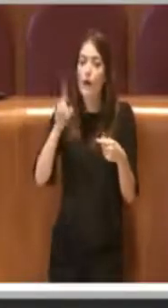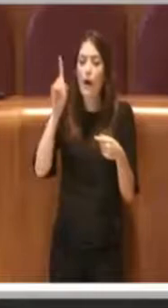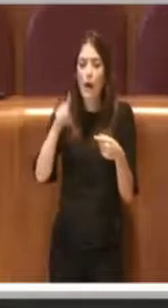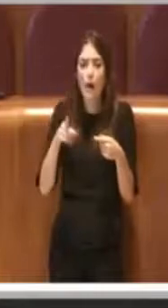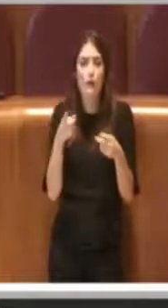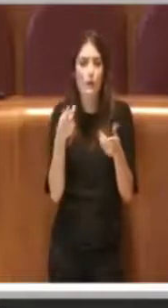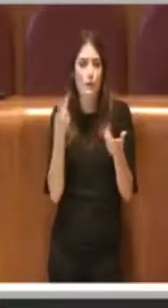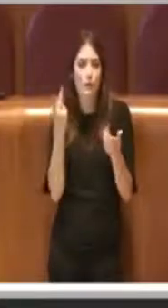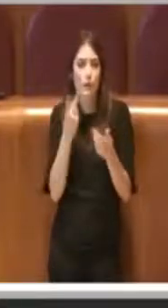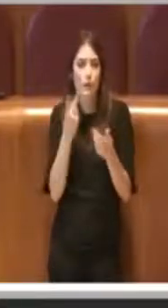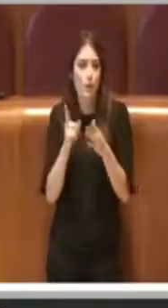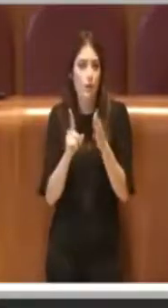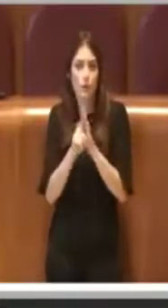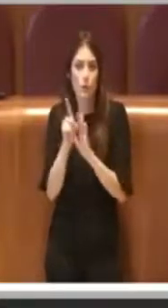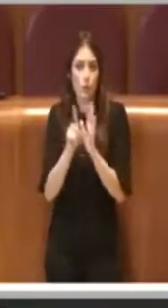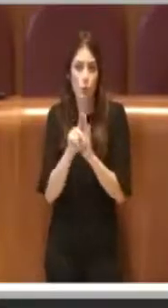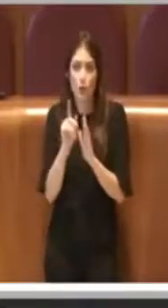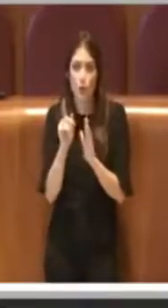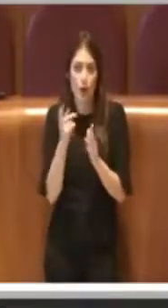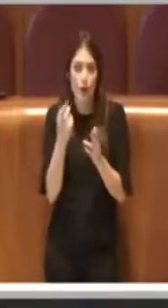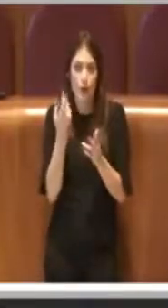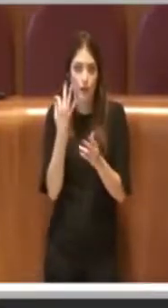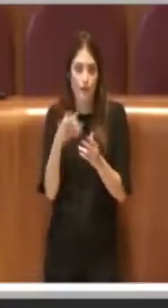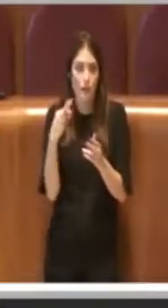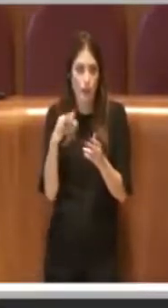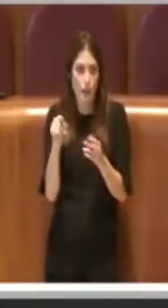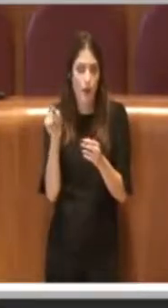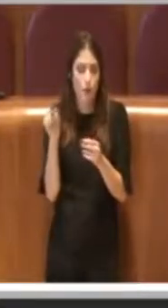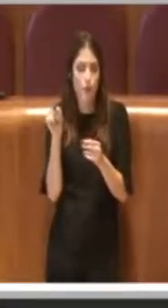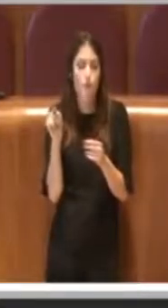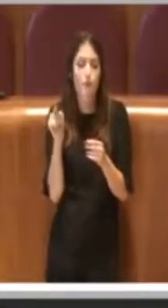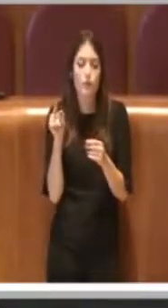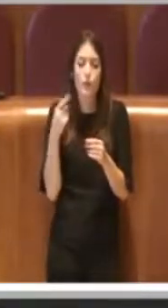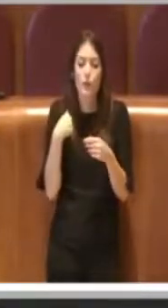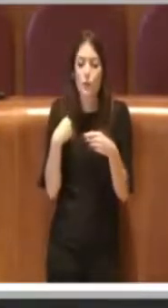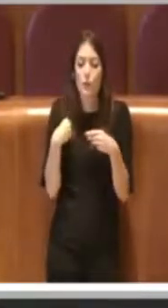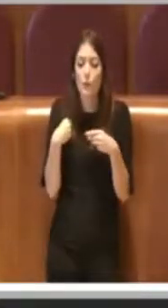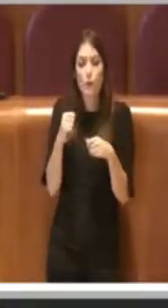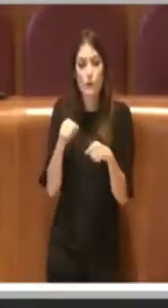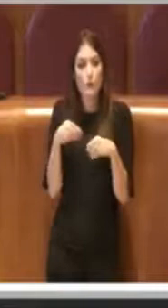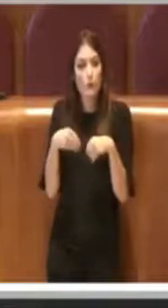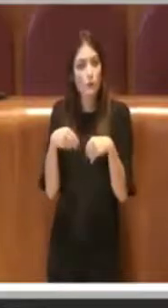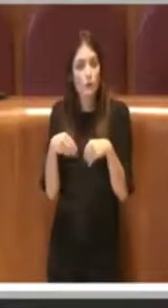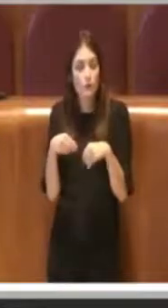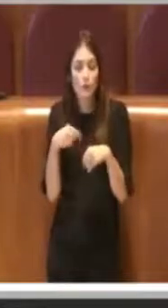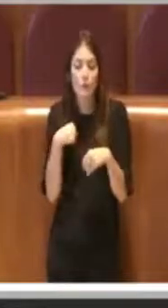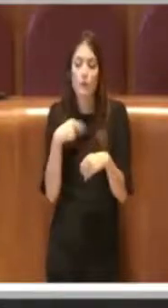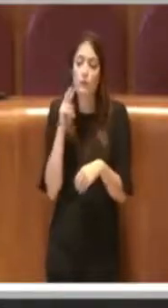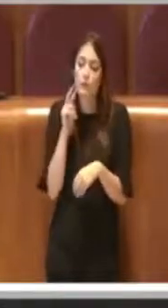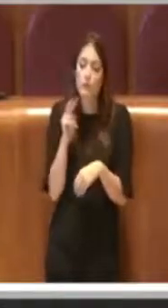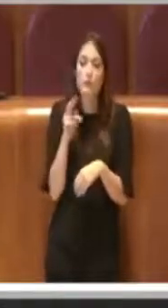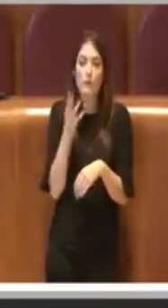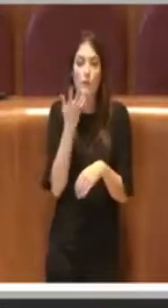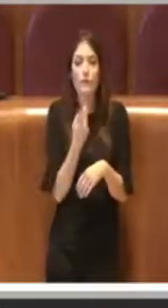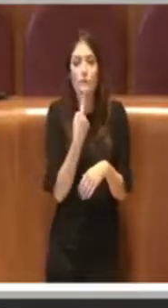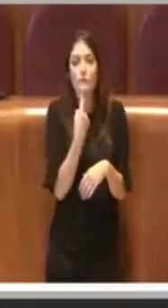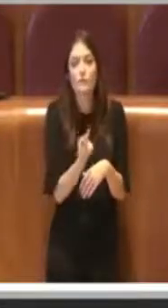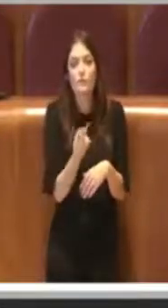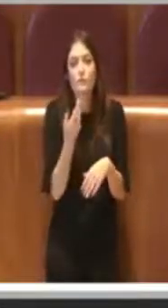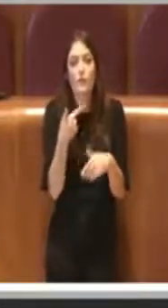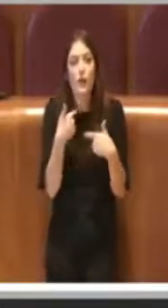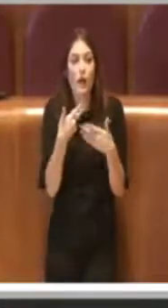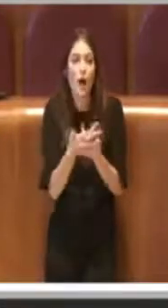efficace, io ho avuto la possibilità di partecipare ad alcuni di questi incontri e così mi sento un po' di raccontare l